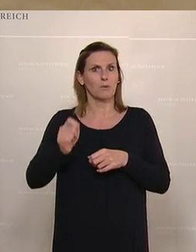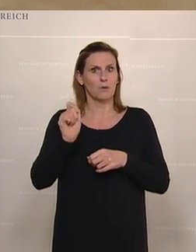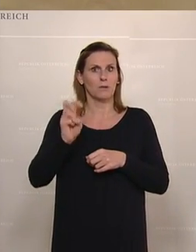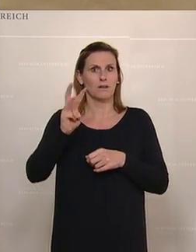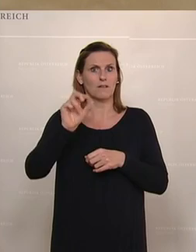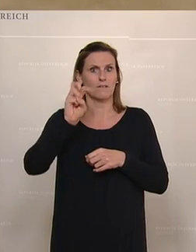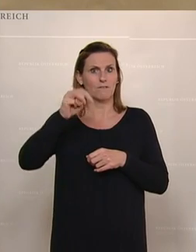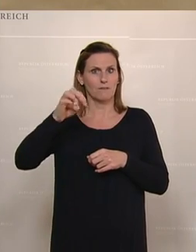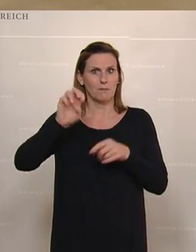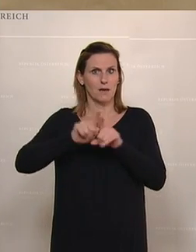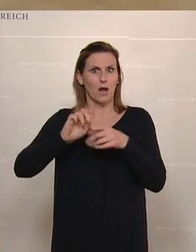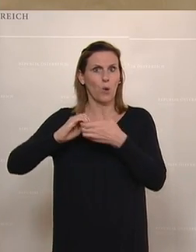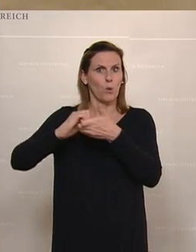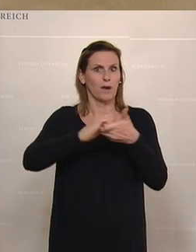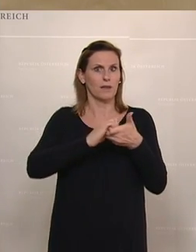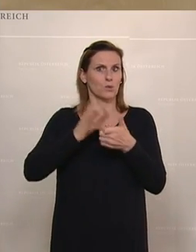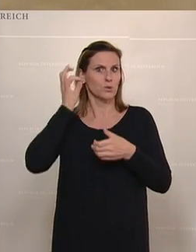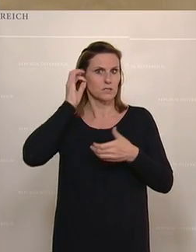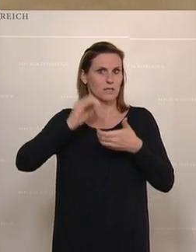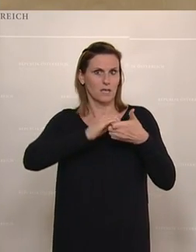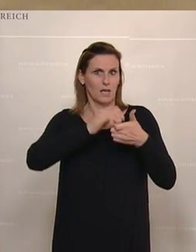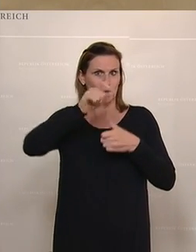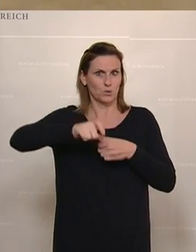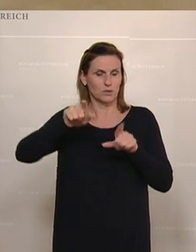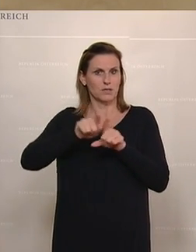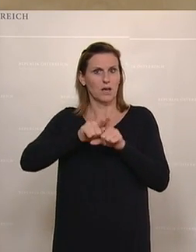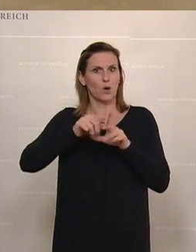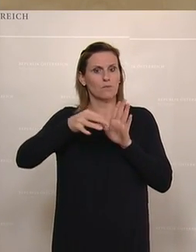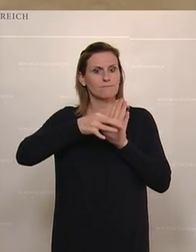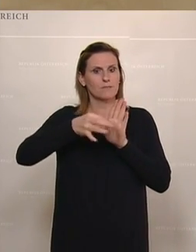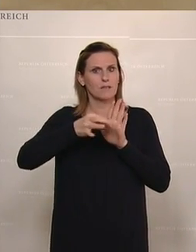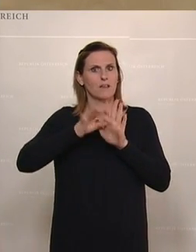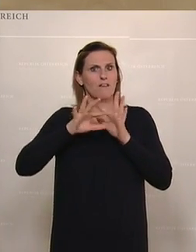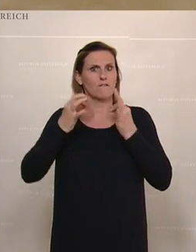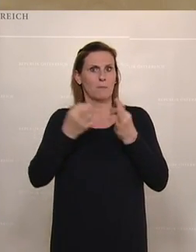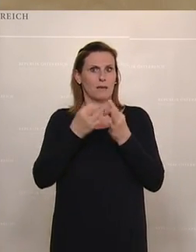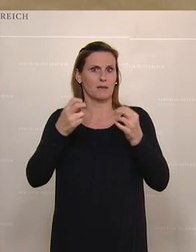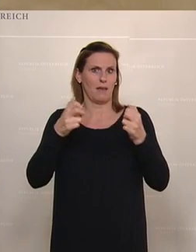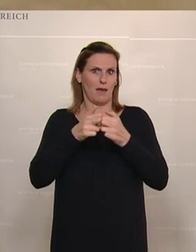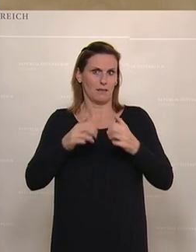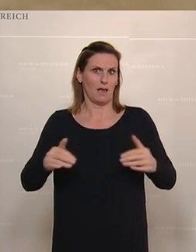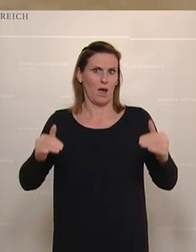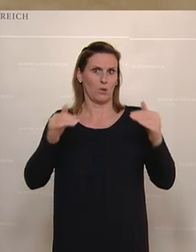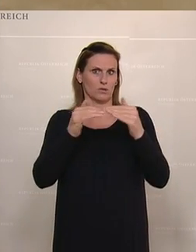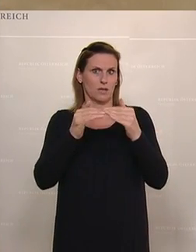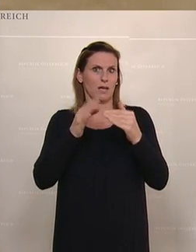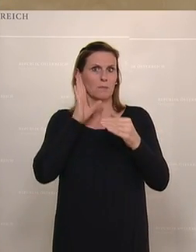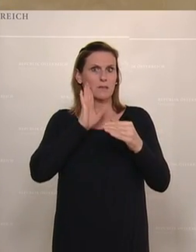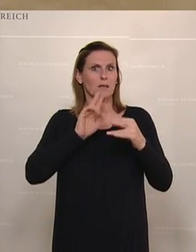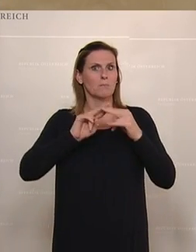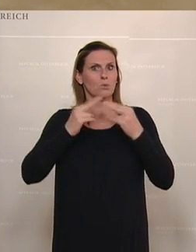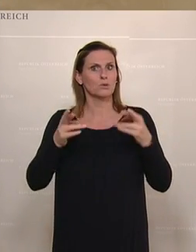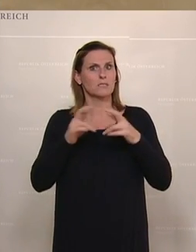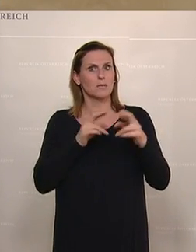Petra Wimmer, Genossinnen und Genossen betreffend Richtlinien zum Familienhärteausgleich. Der Nationalrat möge beschließen, die Bundesregierung,